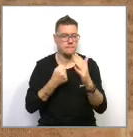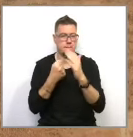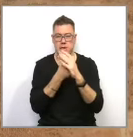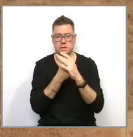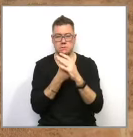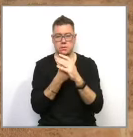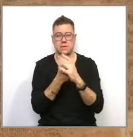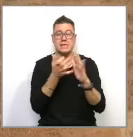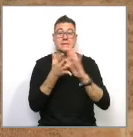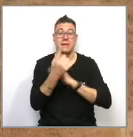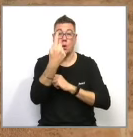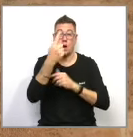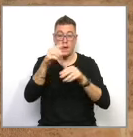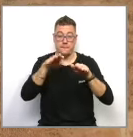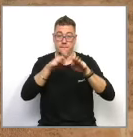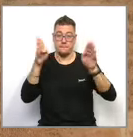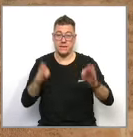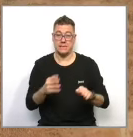Quatre persones per taula,